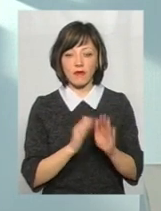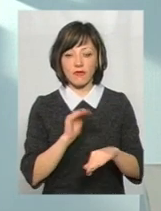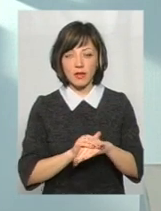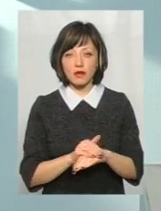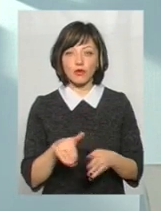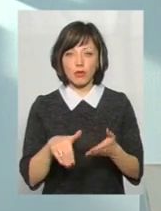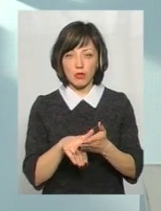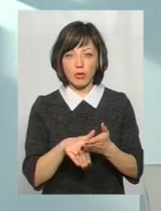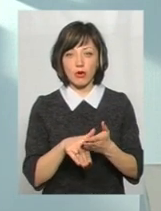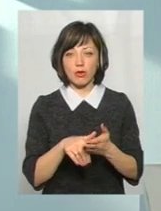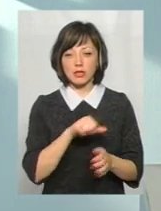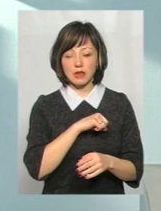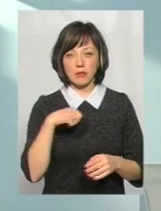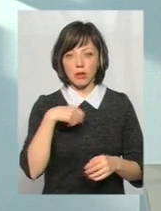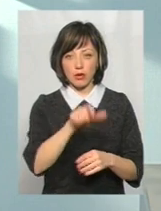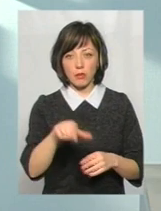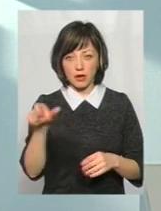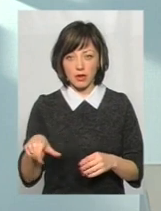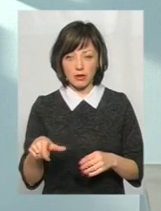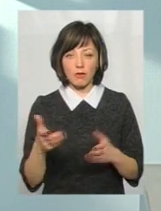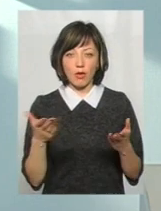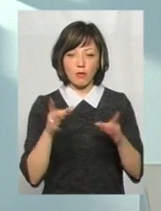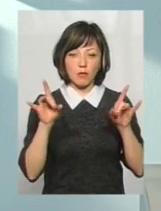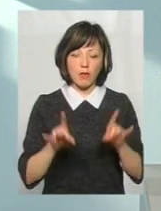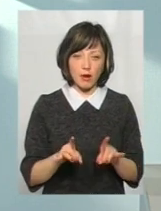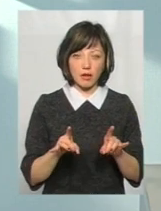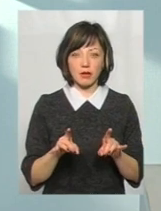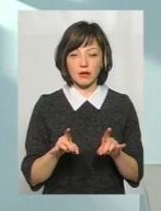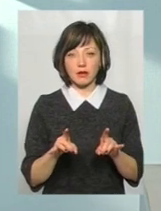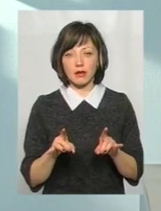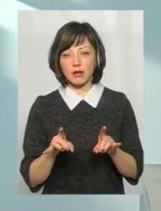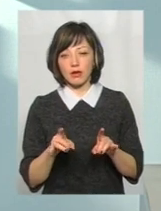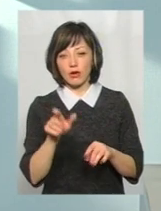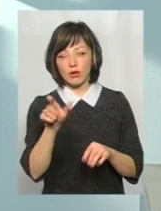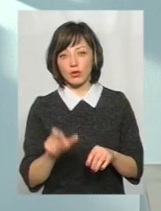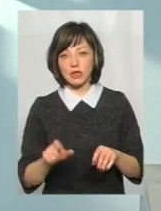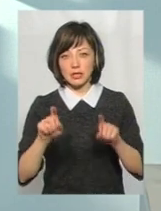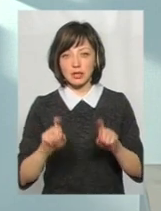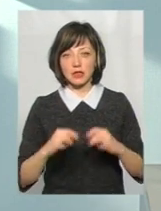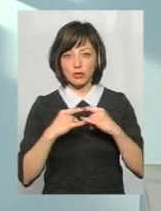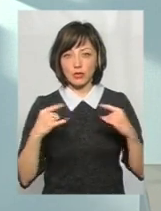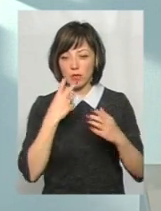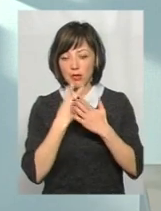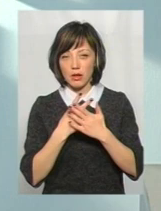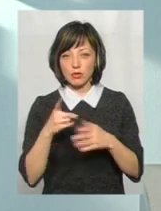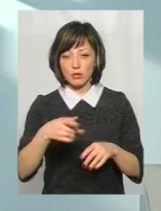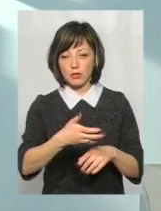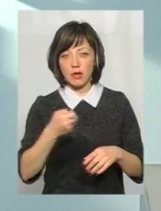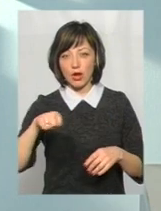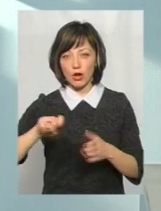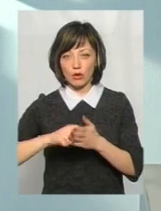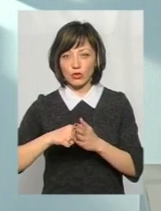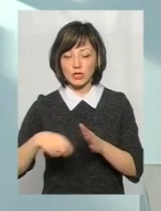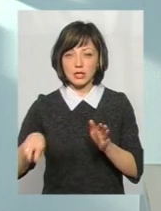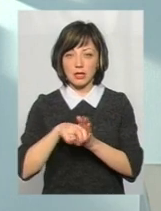виявлені саме за допомогою сідомих громадян. Тобто в якомусь барі, ресторані особа сидить за столиком, бачить, що інша особа бере ключі і сідає